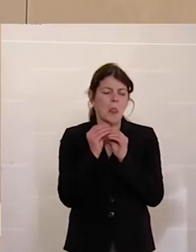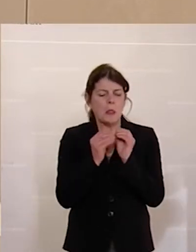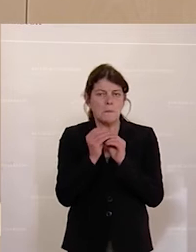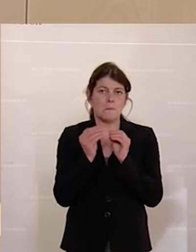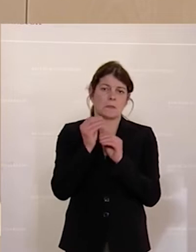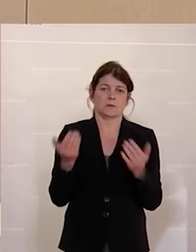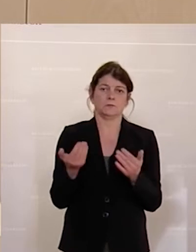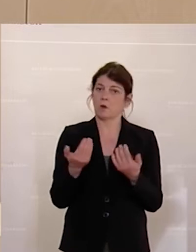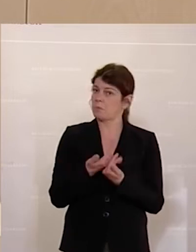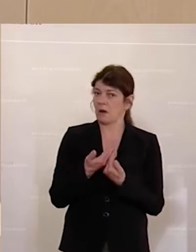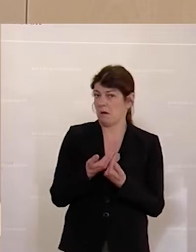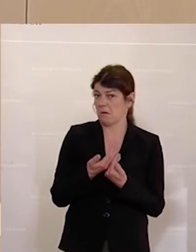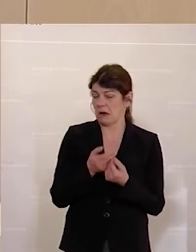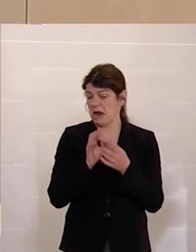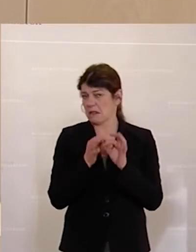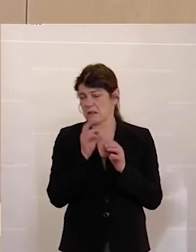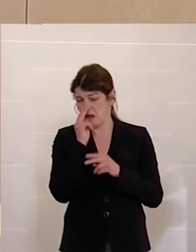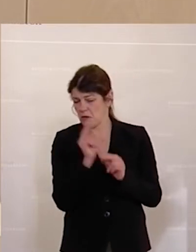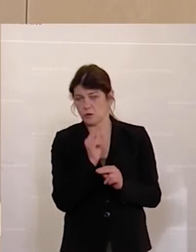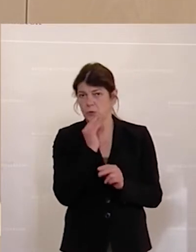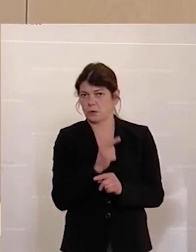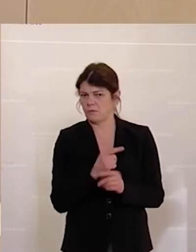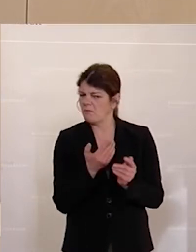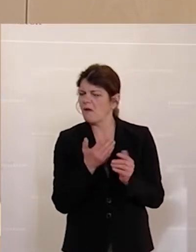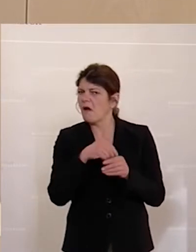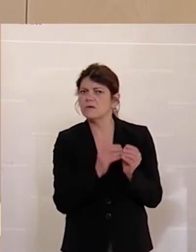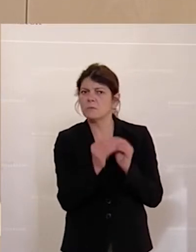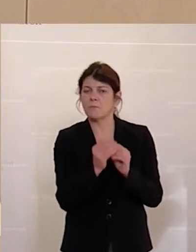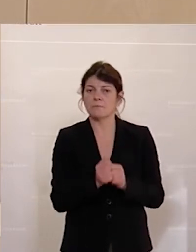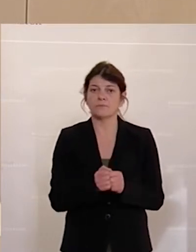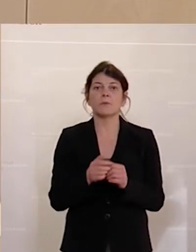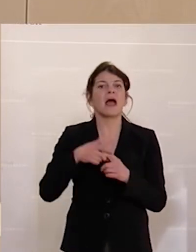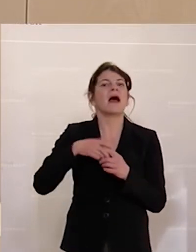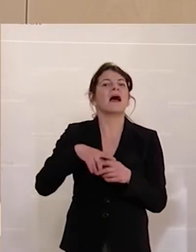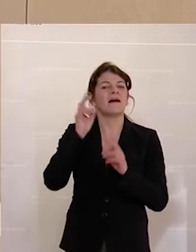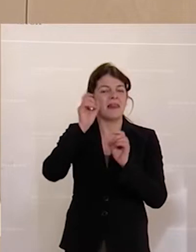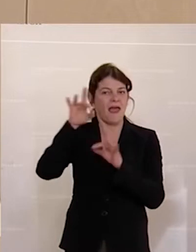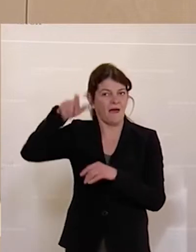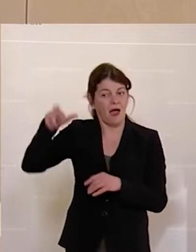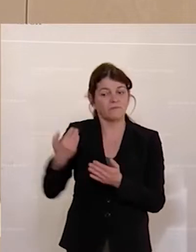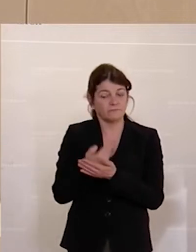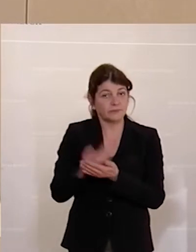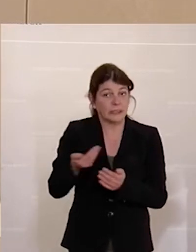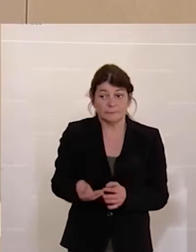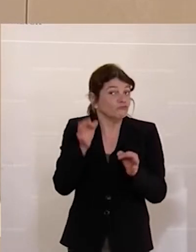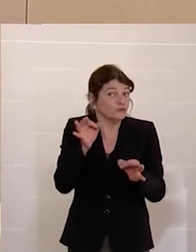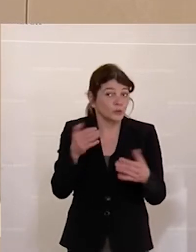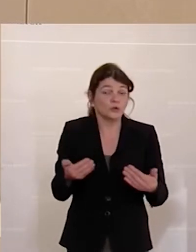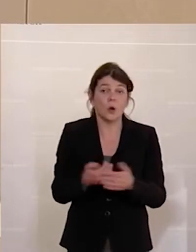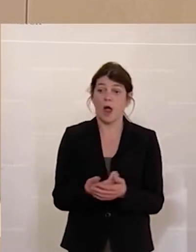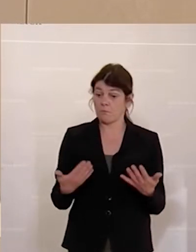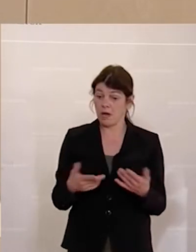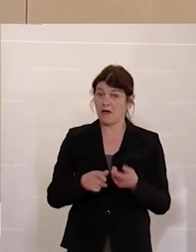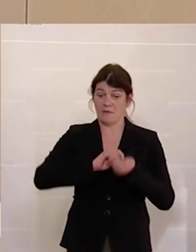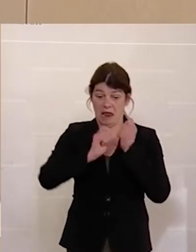da schaut offenbar keiner genau rein, was erhöht wird. Das sind die Lehrergehälter, das ist natürlich angemessen. Aber damit ändert sich einfach